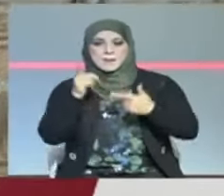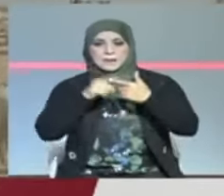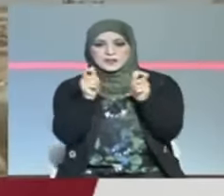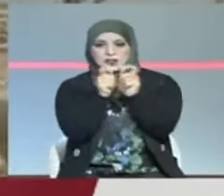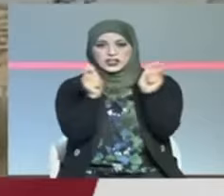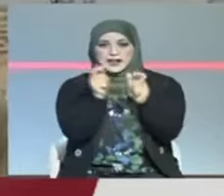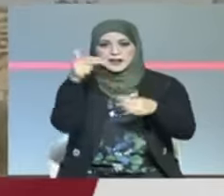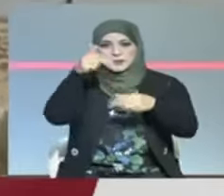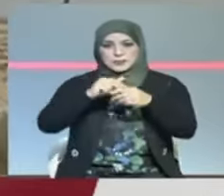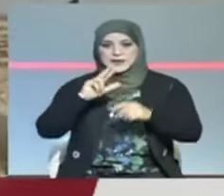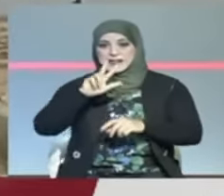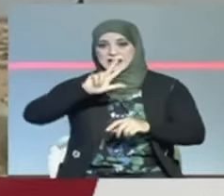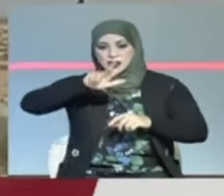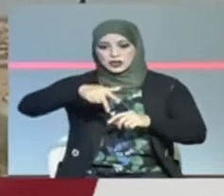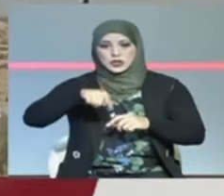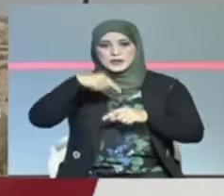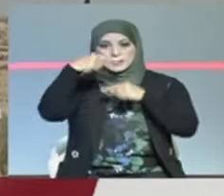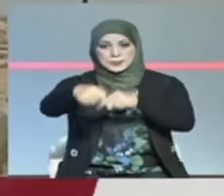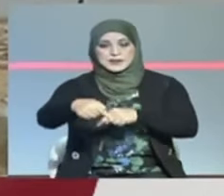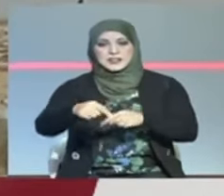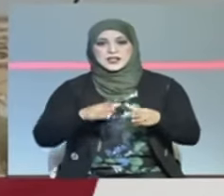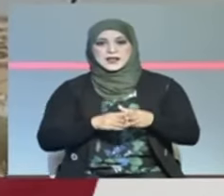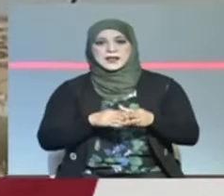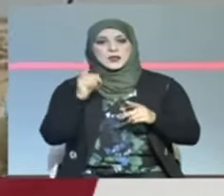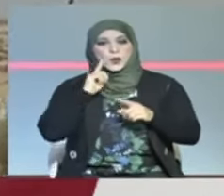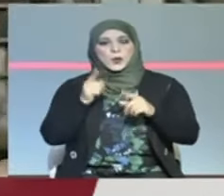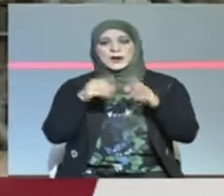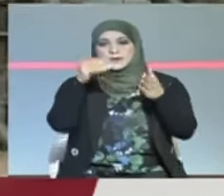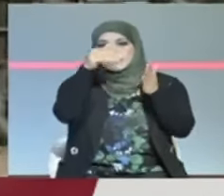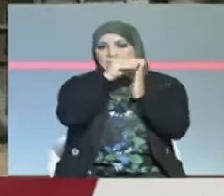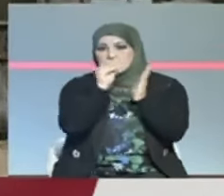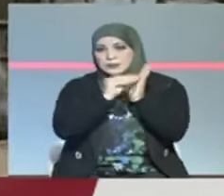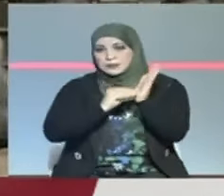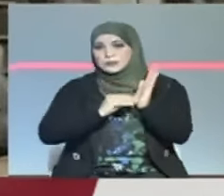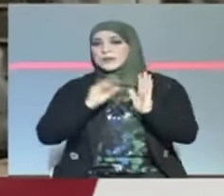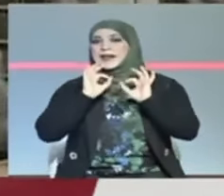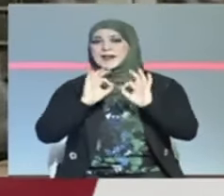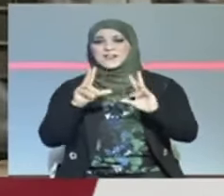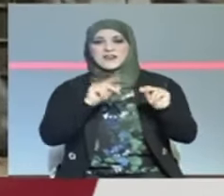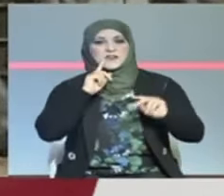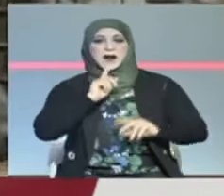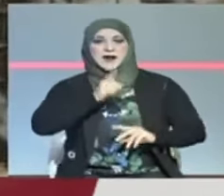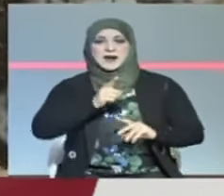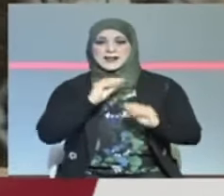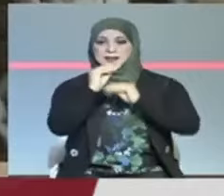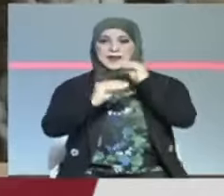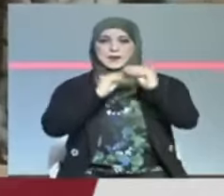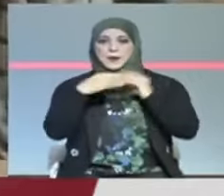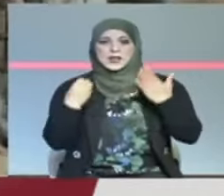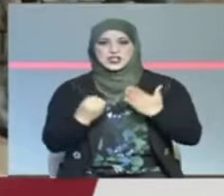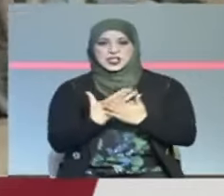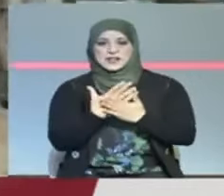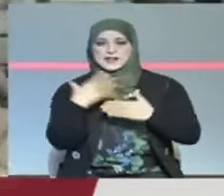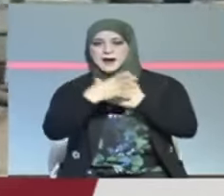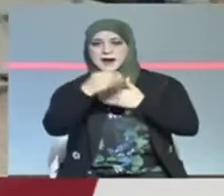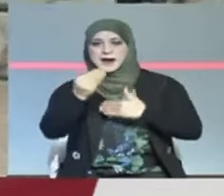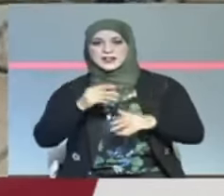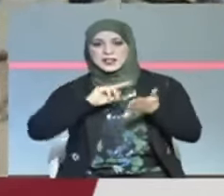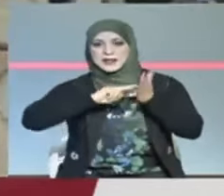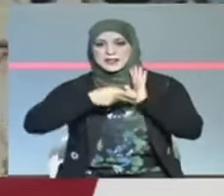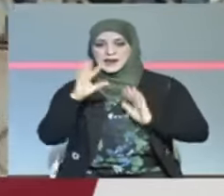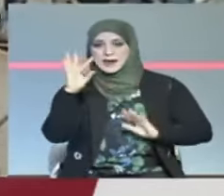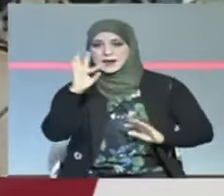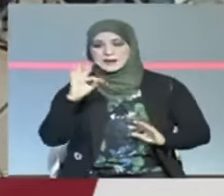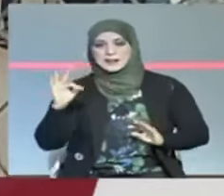البترولية في الثلاث الأول لسنة القادمة وتضمن هذا الاتفاق أيضا قرارات تنموية جديدة خارج اتفاق الكامور